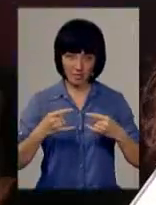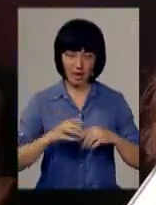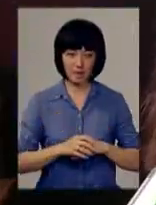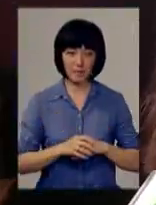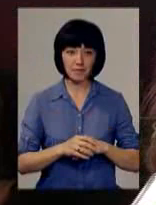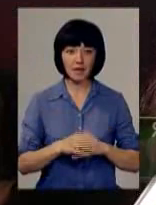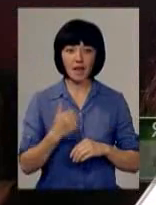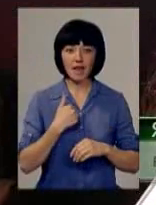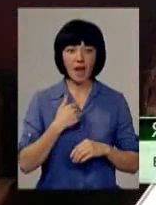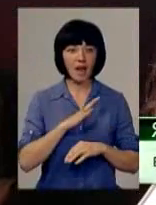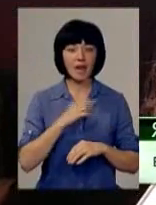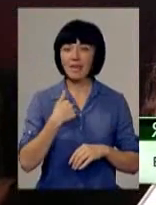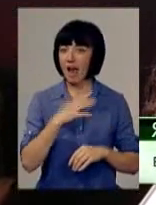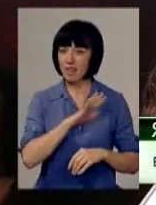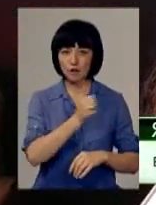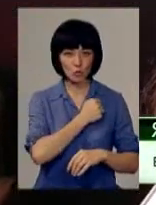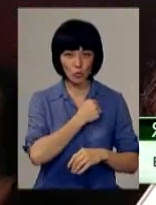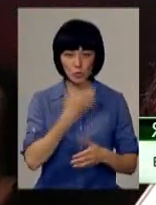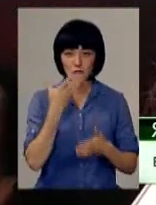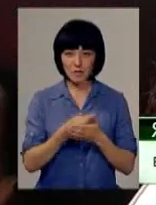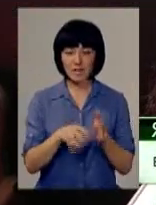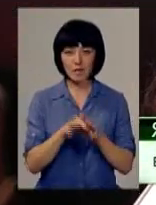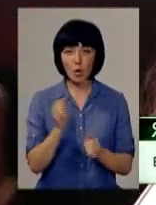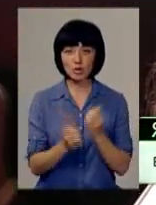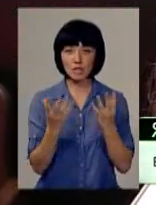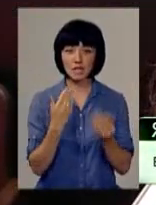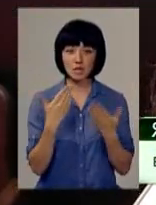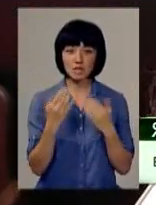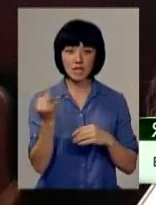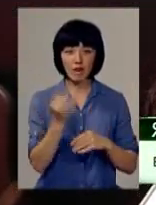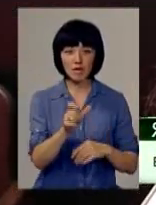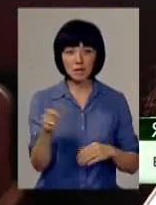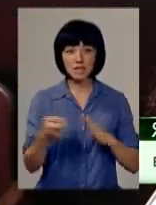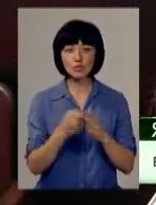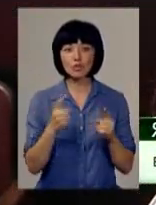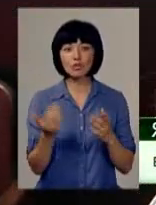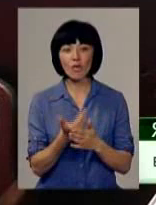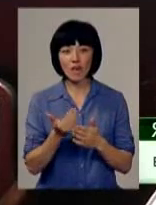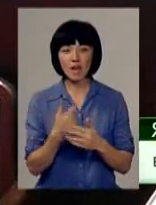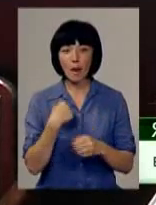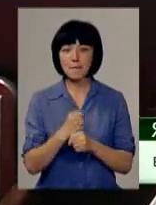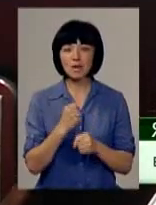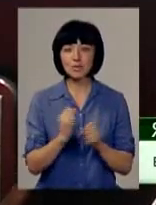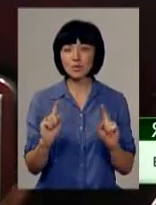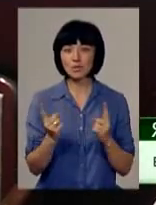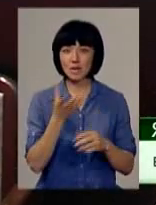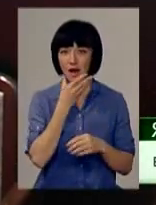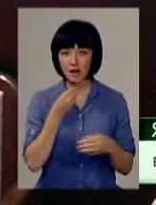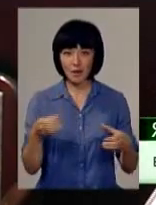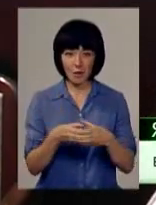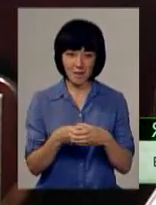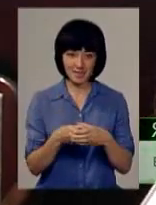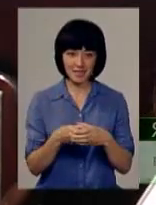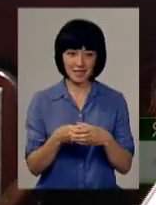шкодую про свій вибір, тому що кожного дня я спілкуюся з цікавими людьми, дізнаюся щось нове. До того ж, я працюю в дуже гарній